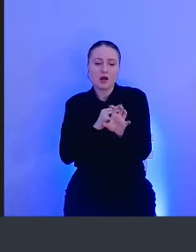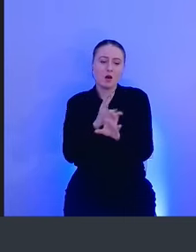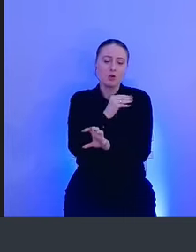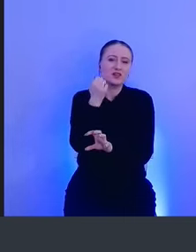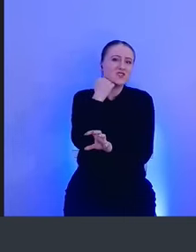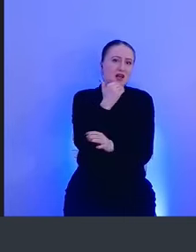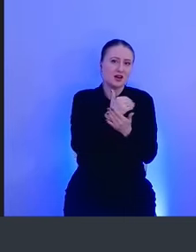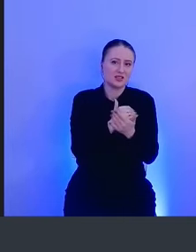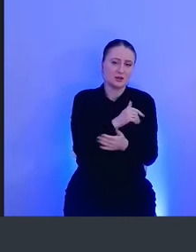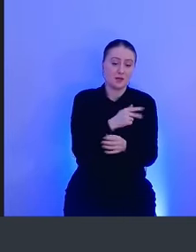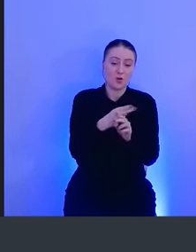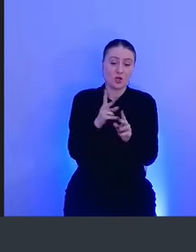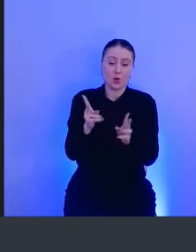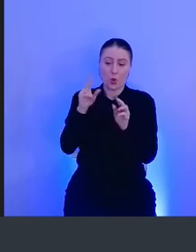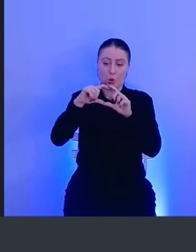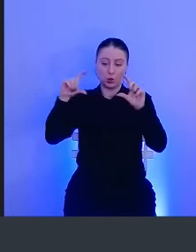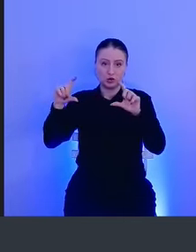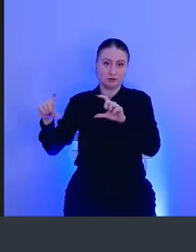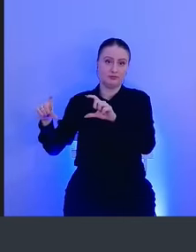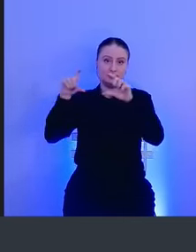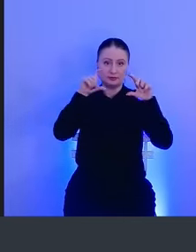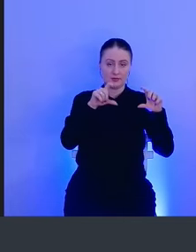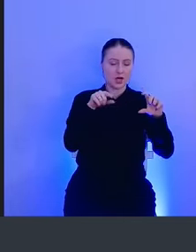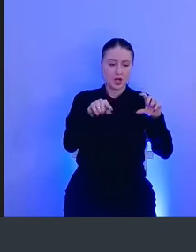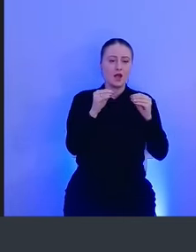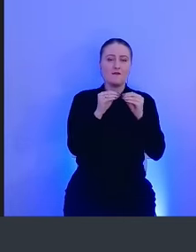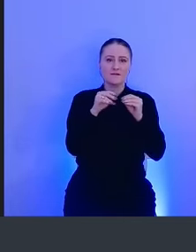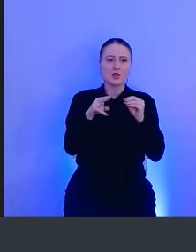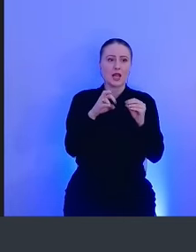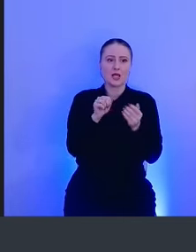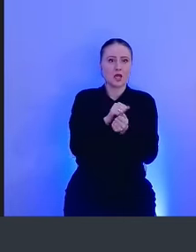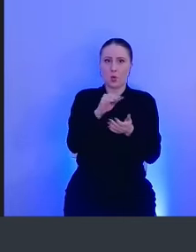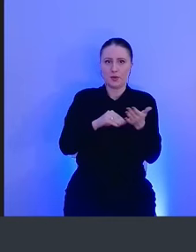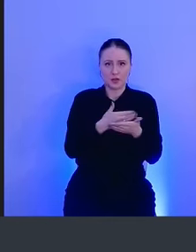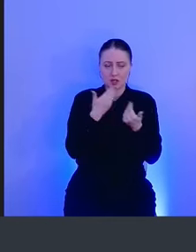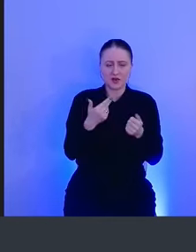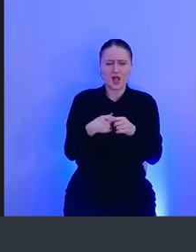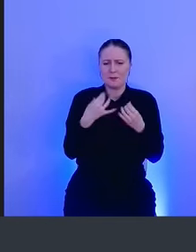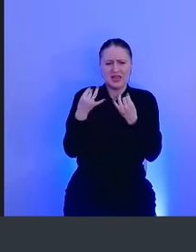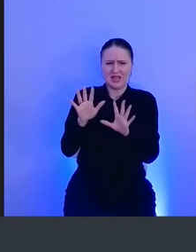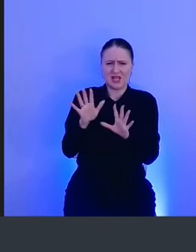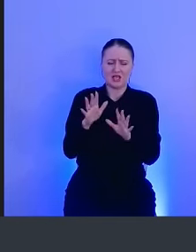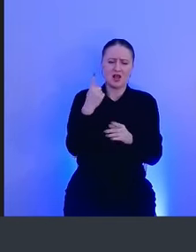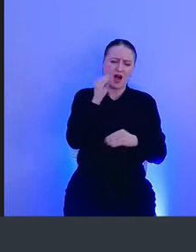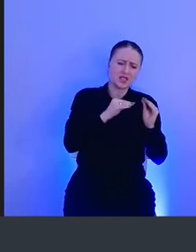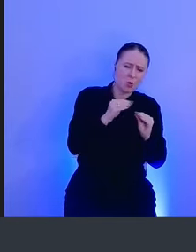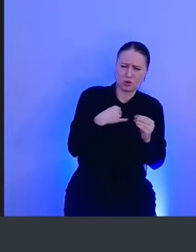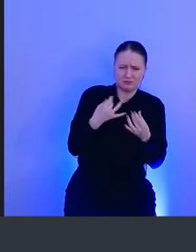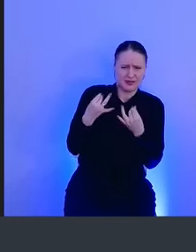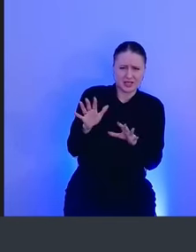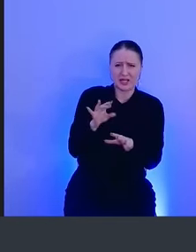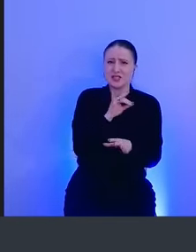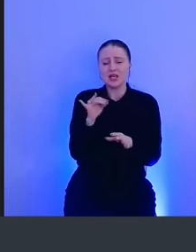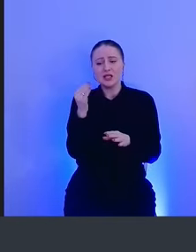То есть этот кусочек endpoint security text, он не задокументирован и в принципе нам не интересен ни с разработческой точки зрения,